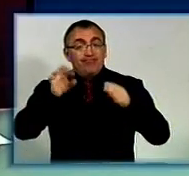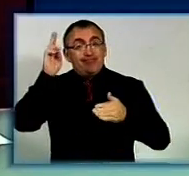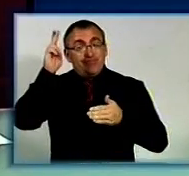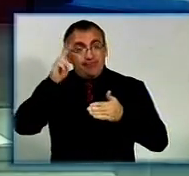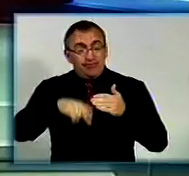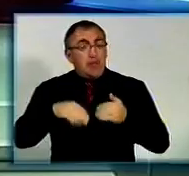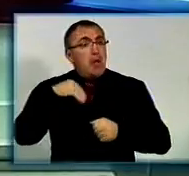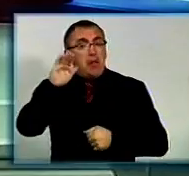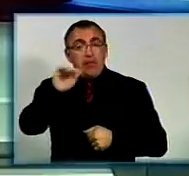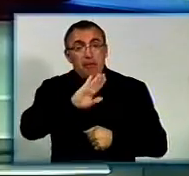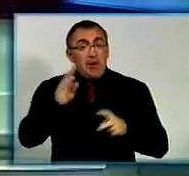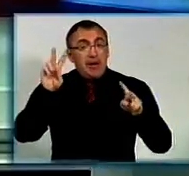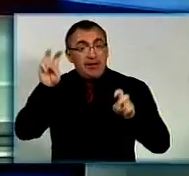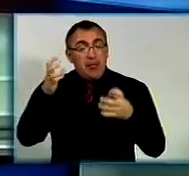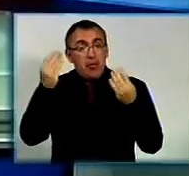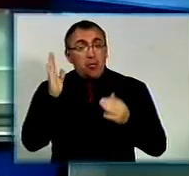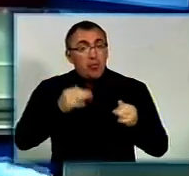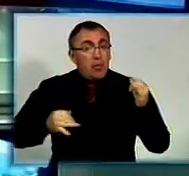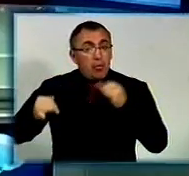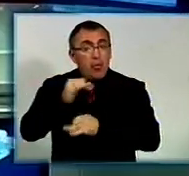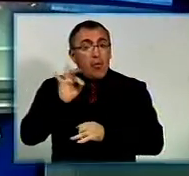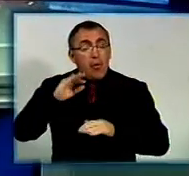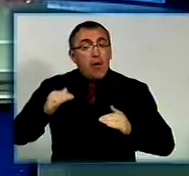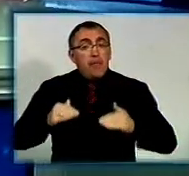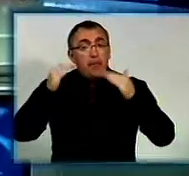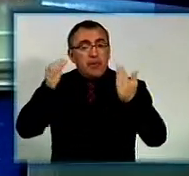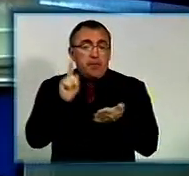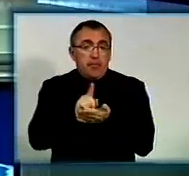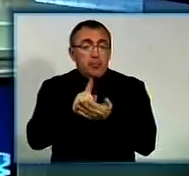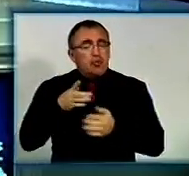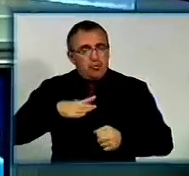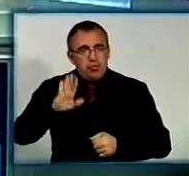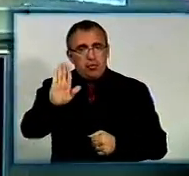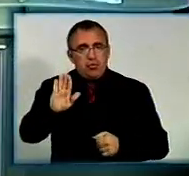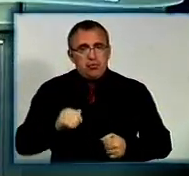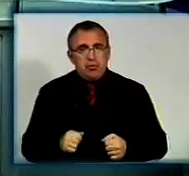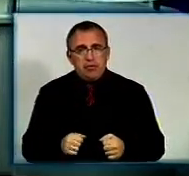завершимо. Однак я не прощаюсь у темі дня. Сьогодні будемо говорити про підвищення пенсій. Тож, дочекайтесь.